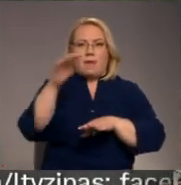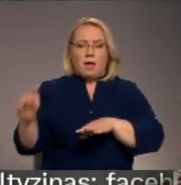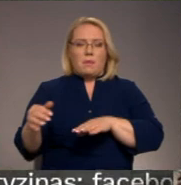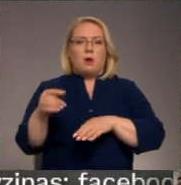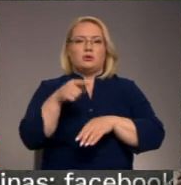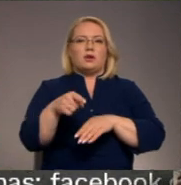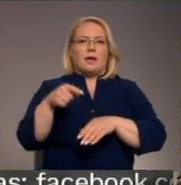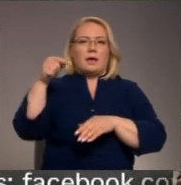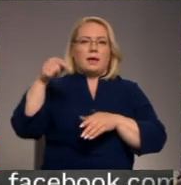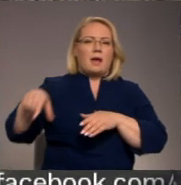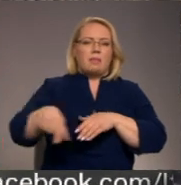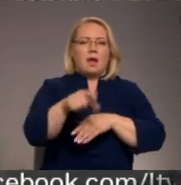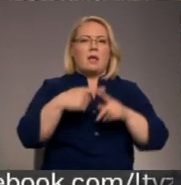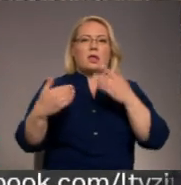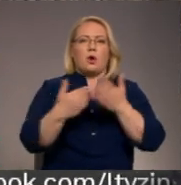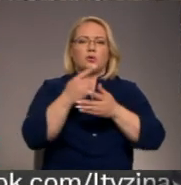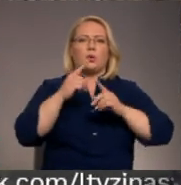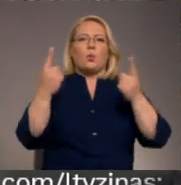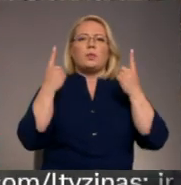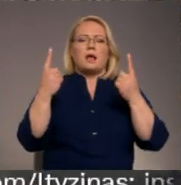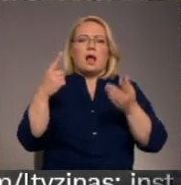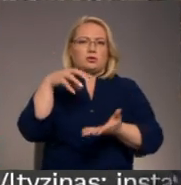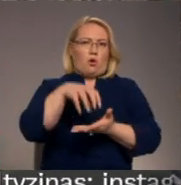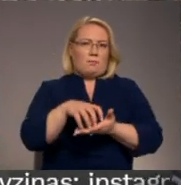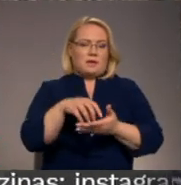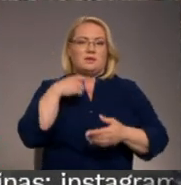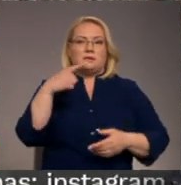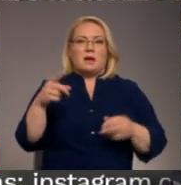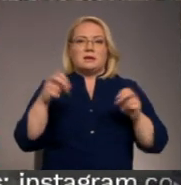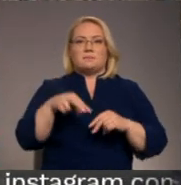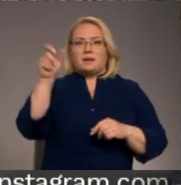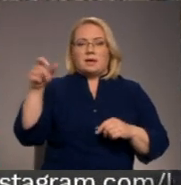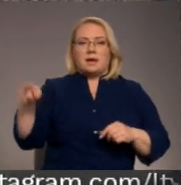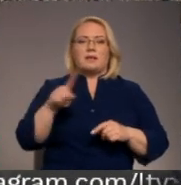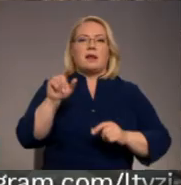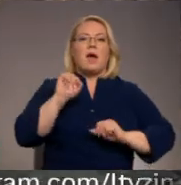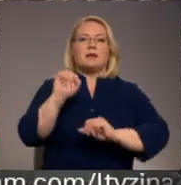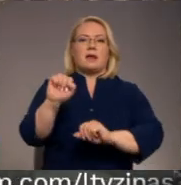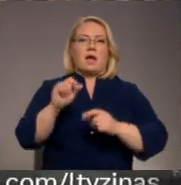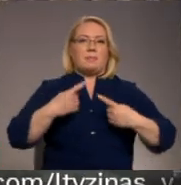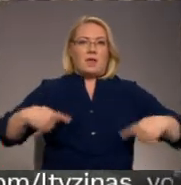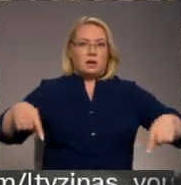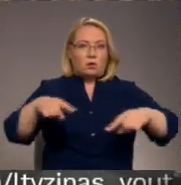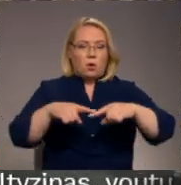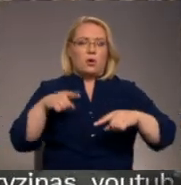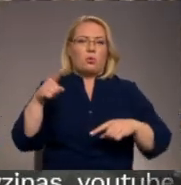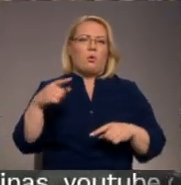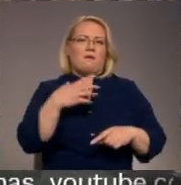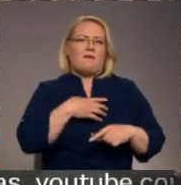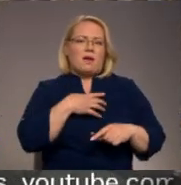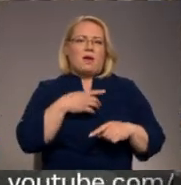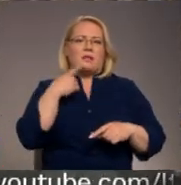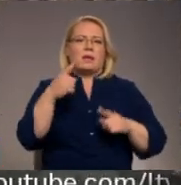atjaunošana ir unikāls objekts atzīsts speciālisti. Pirmkārt, kā jau īpaša aizsargājumā dabas teritorijā, nācies rēķināties ar